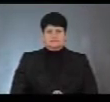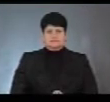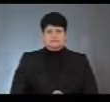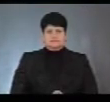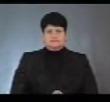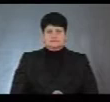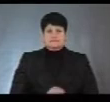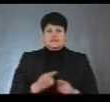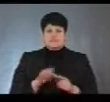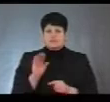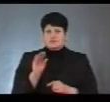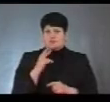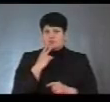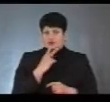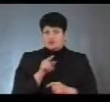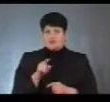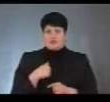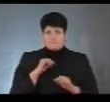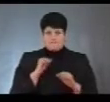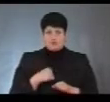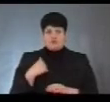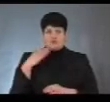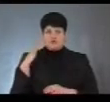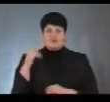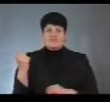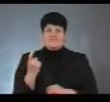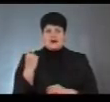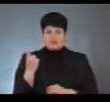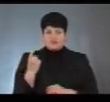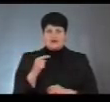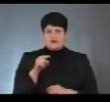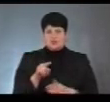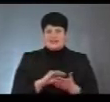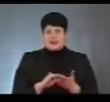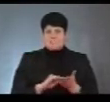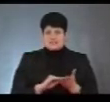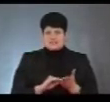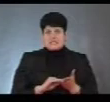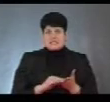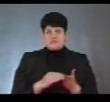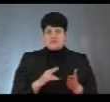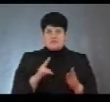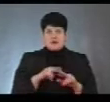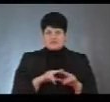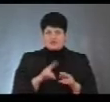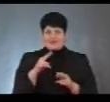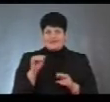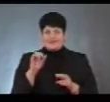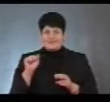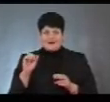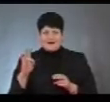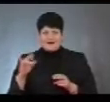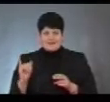Це посвідчення, яке засвідчує те, що я можу голосувати в Харкові. Тут написані мої дані паспортні та написано,